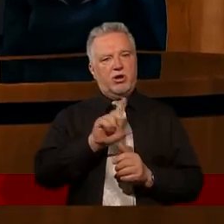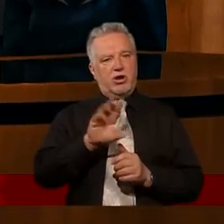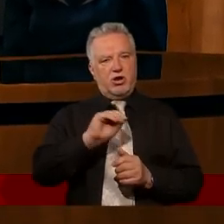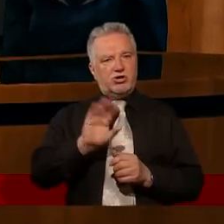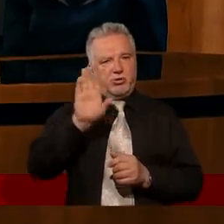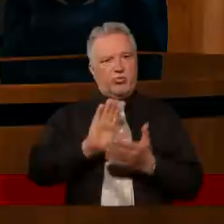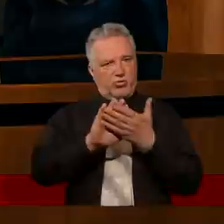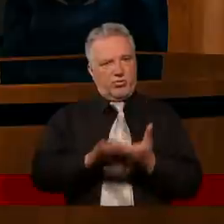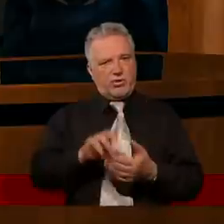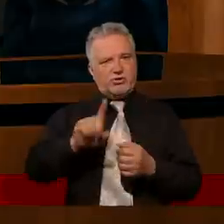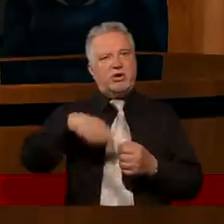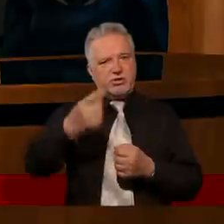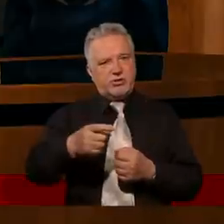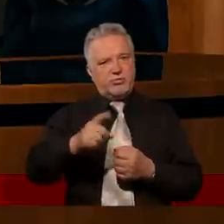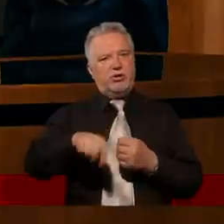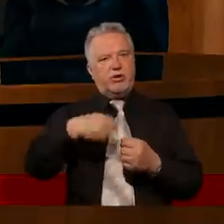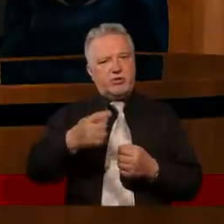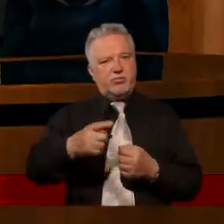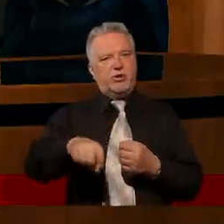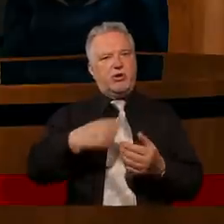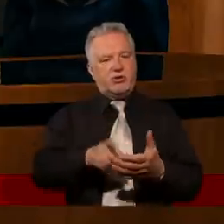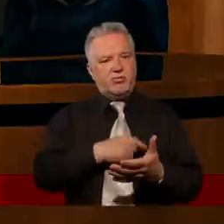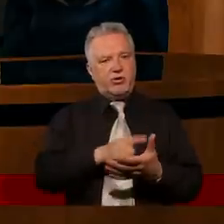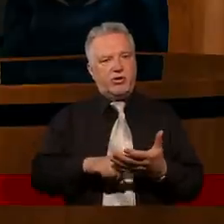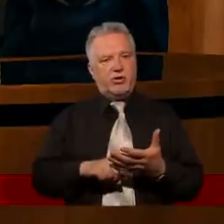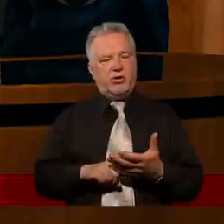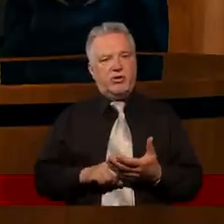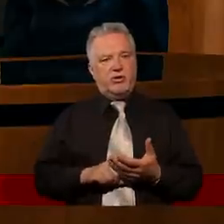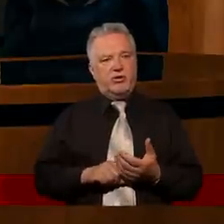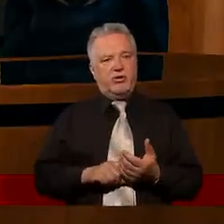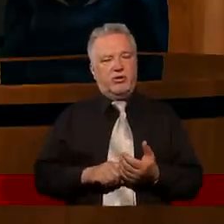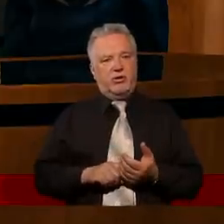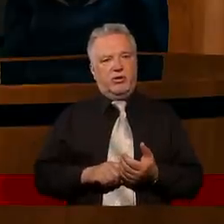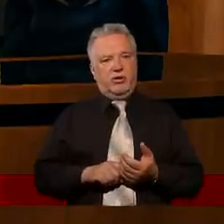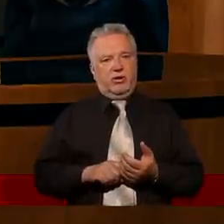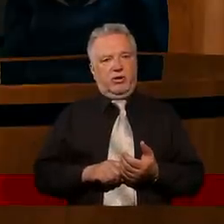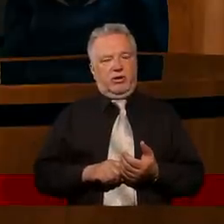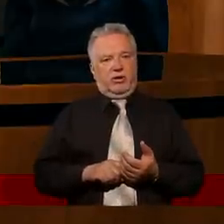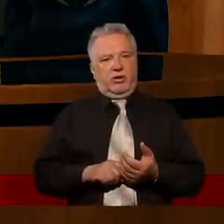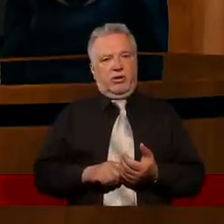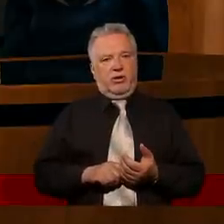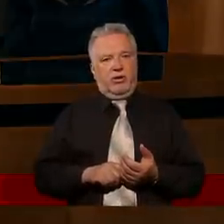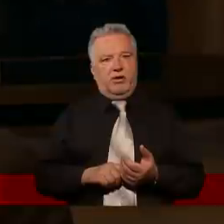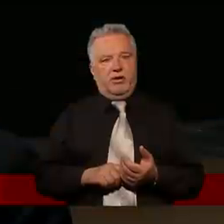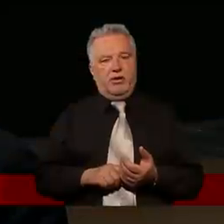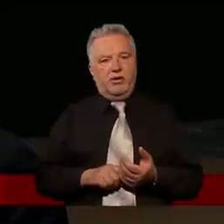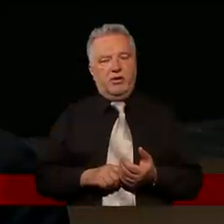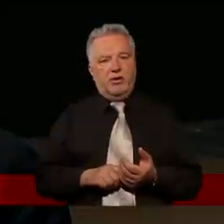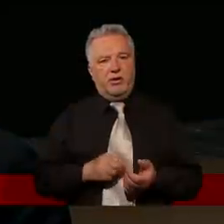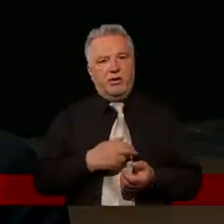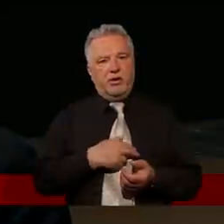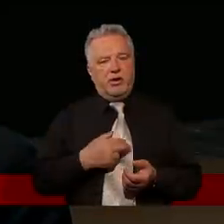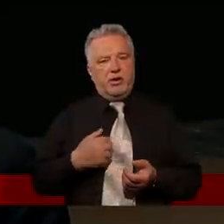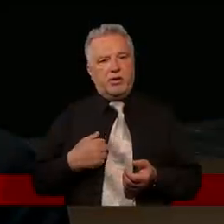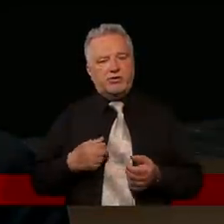raz i jeszcze raz? No to można byłoby za postawem Pawłem powiedzieć, że nasze